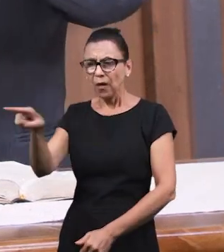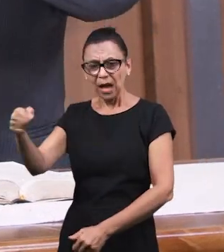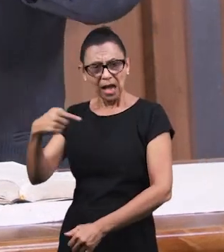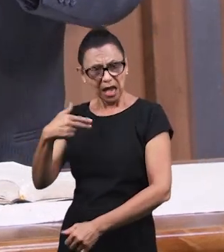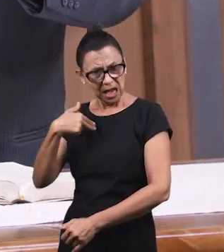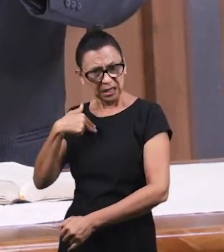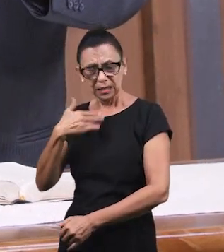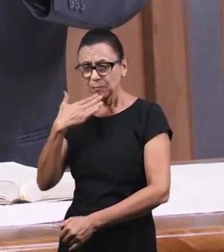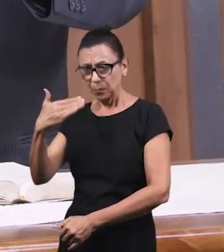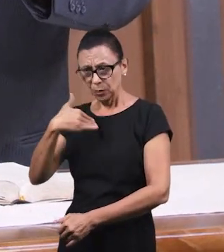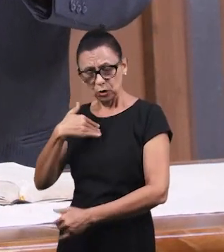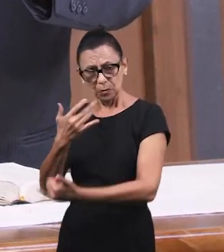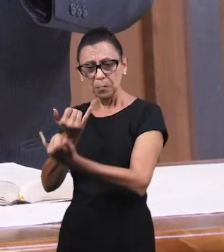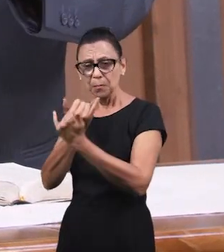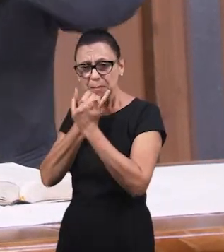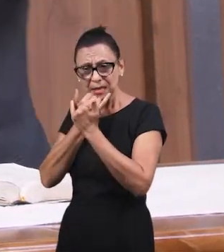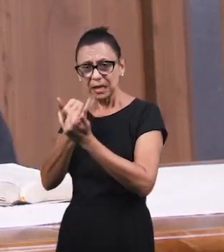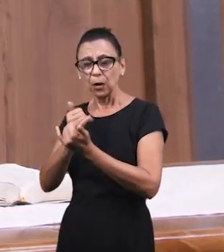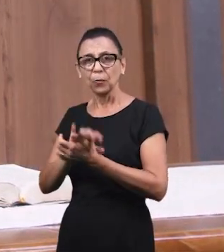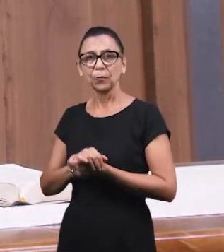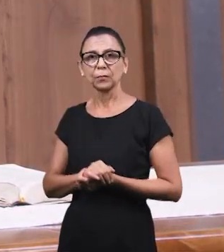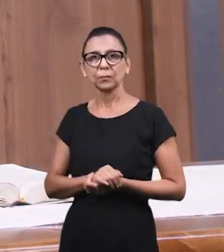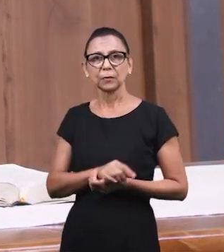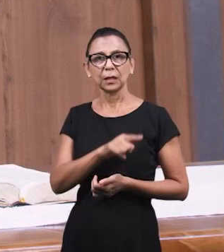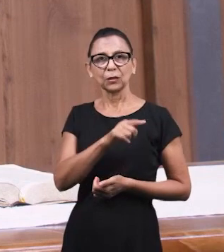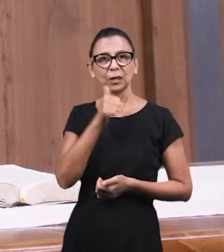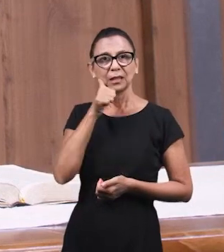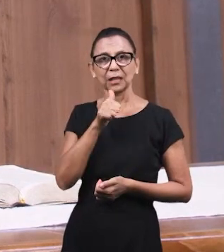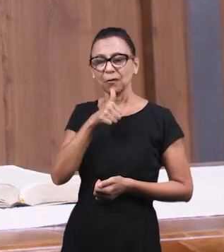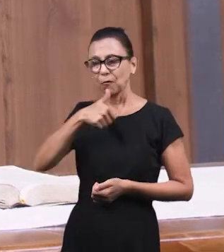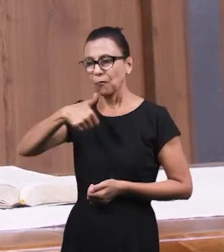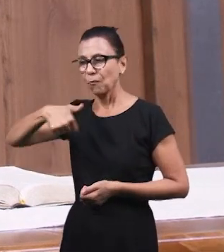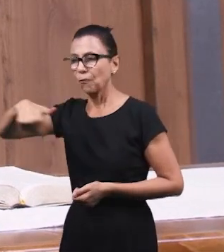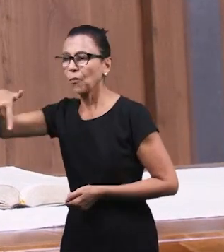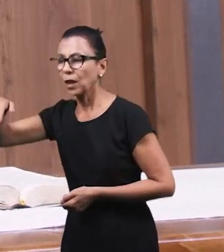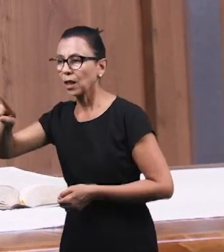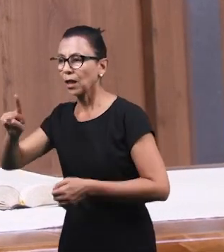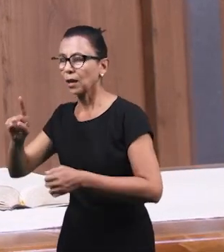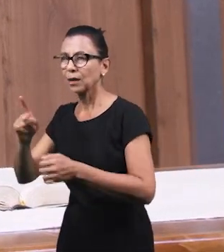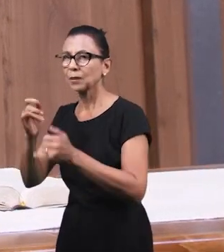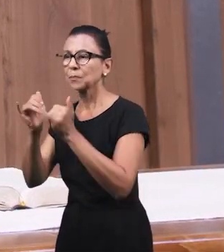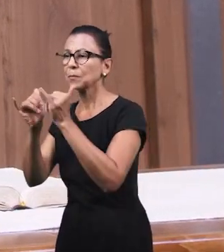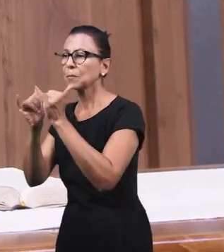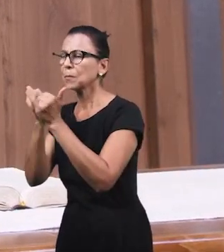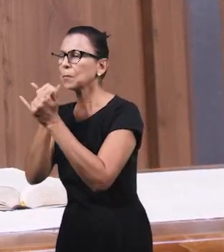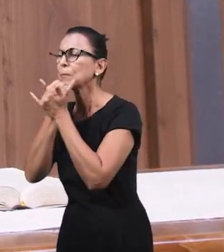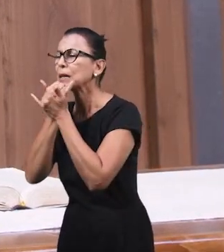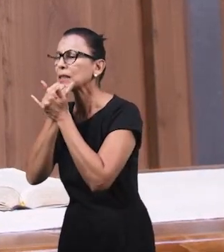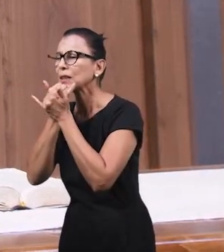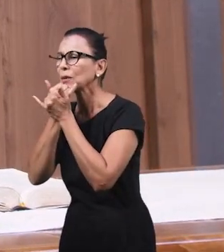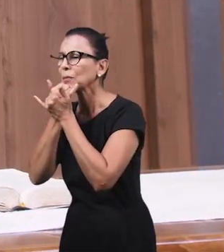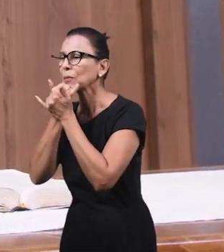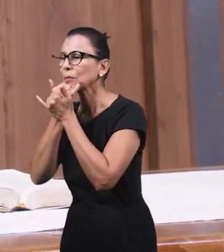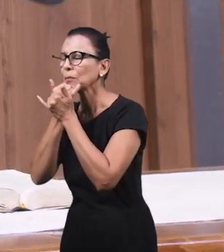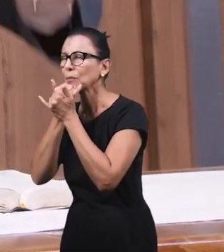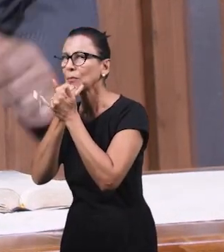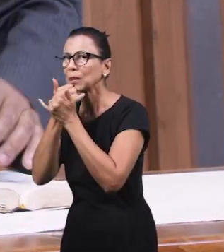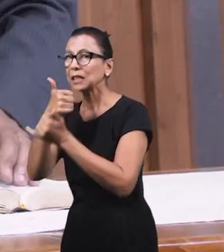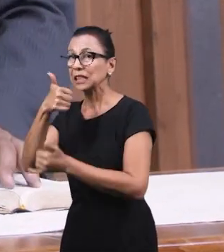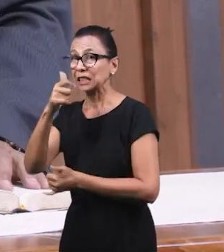нет, иди попроси. И она пошла. Когда она пришла попросить прощения, пришла в дом. 15 лет не видела родителей.